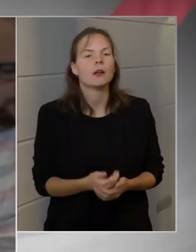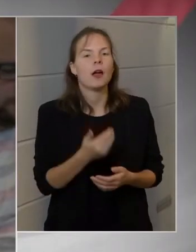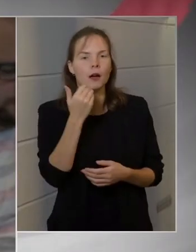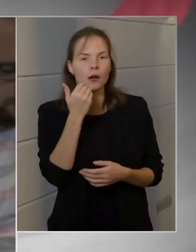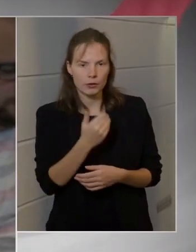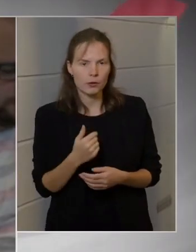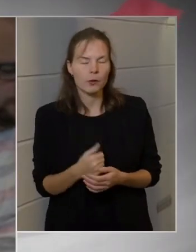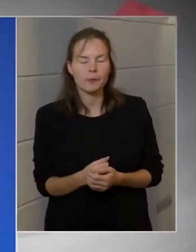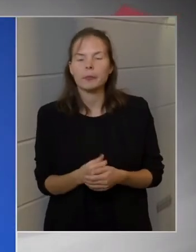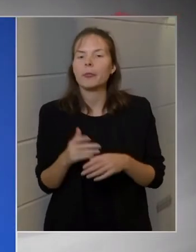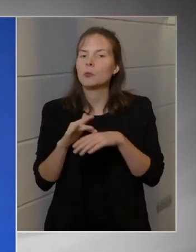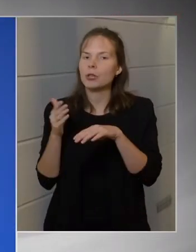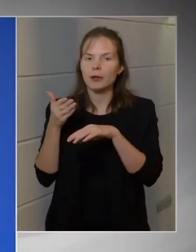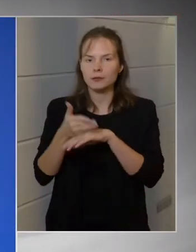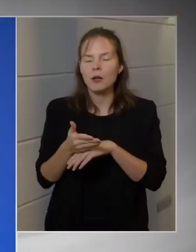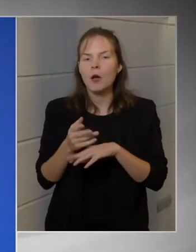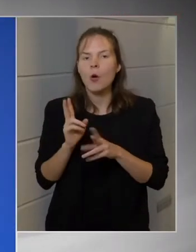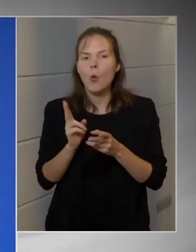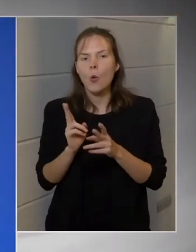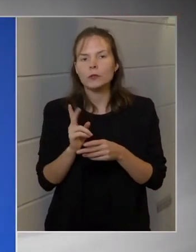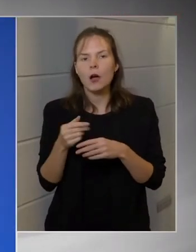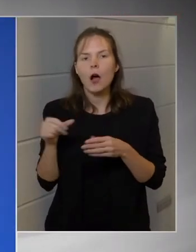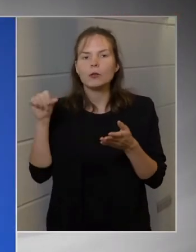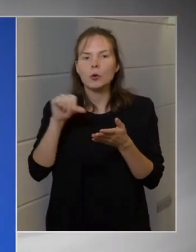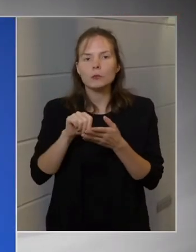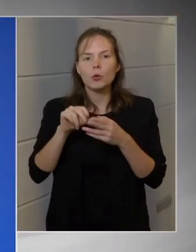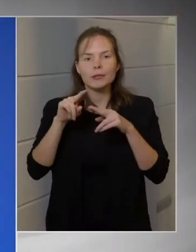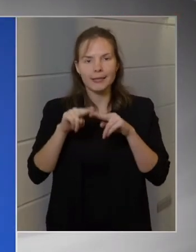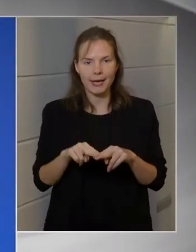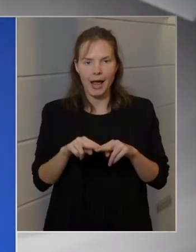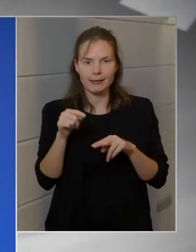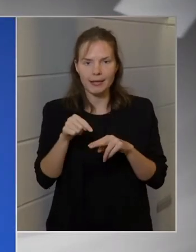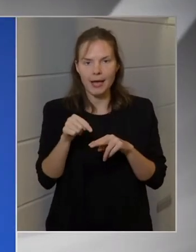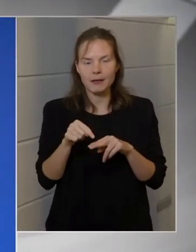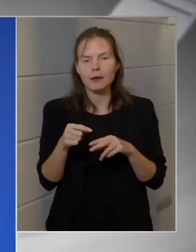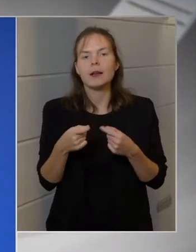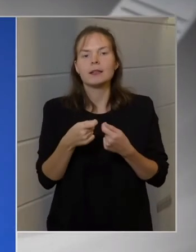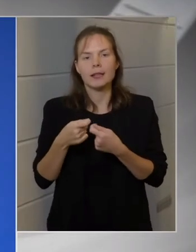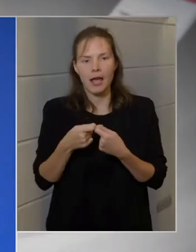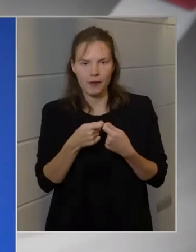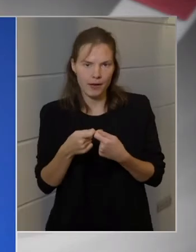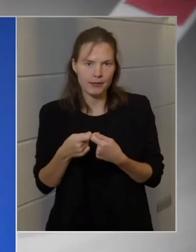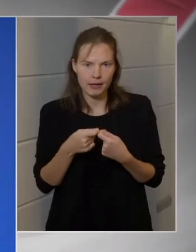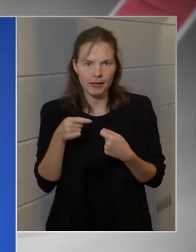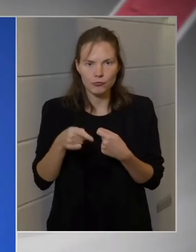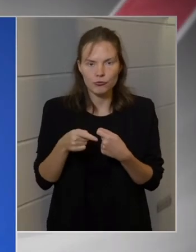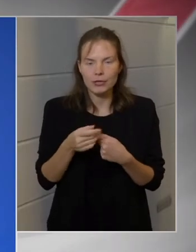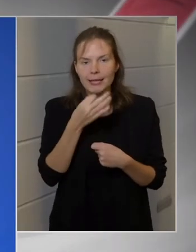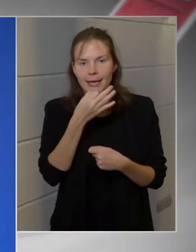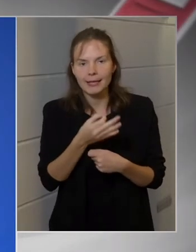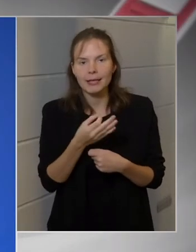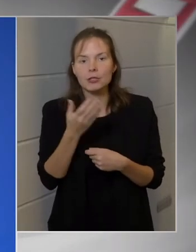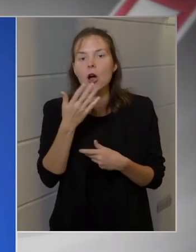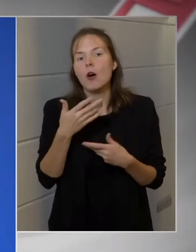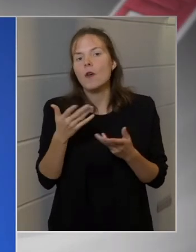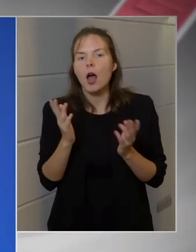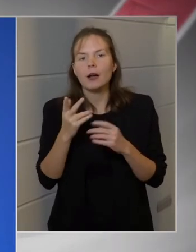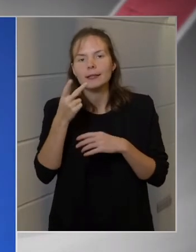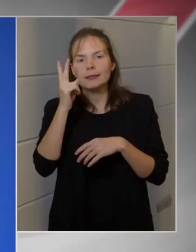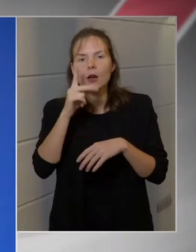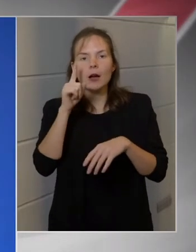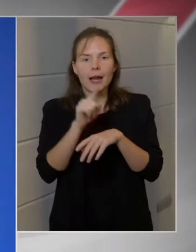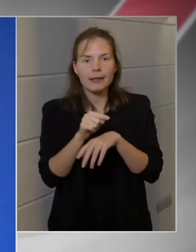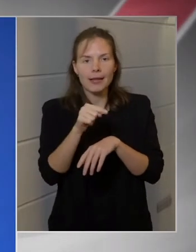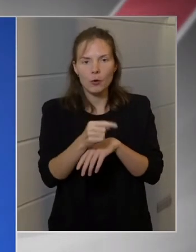Köszönöm, Benzinár. Köszönöm, hogy a központi rendszerben az egy szervezési kérdés, hogyha valaki egy szakrendelőben oltatja be